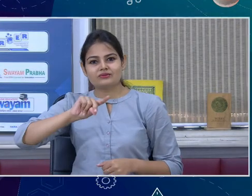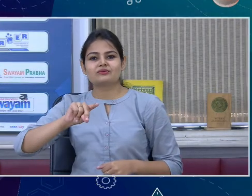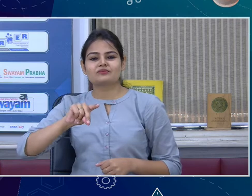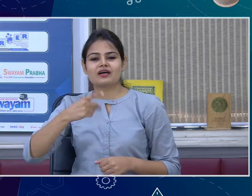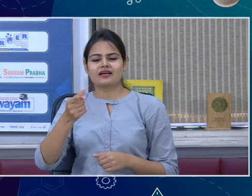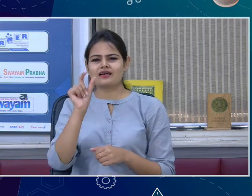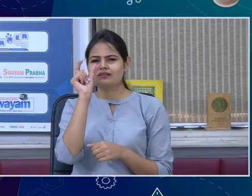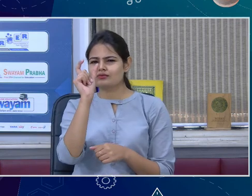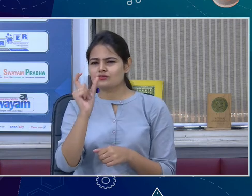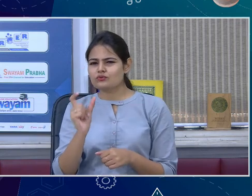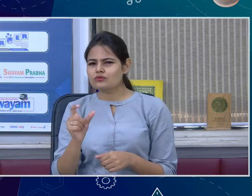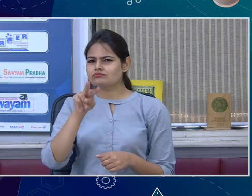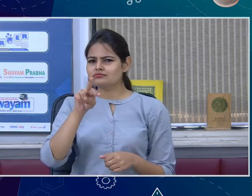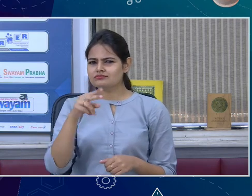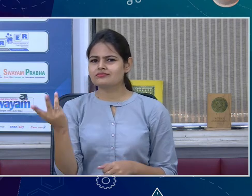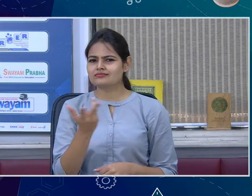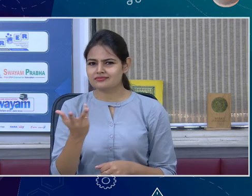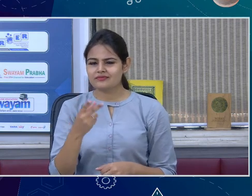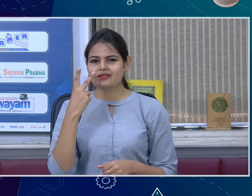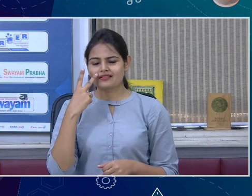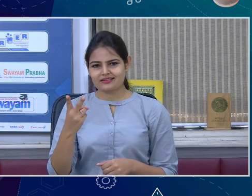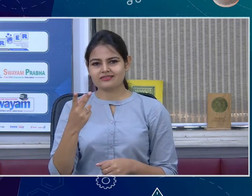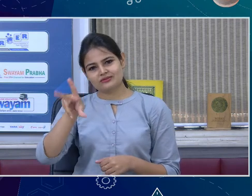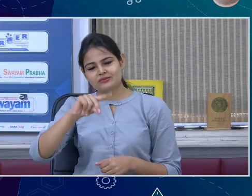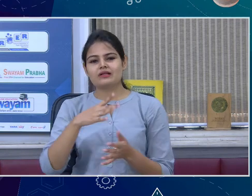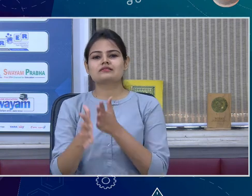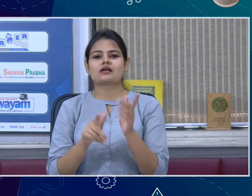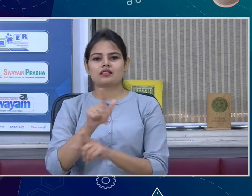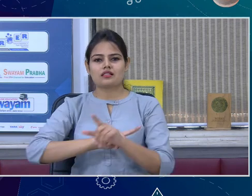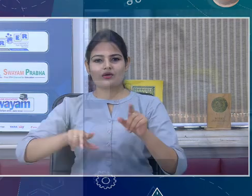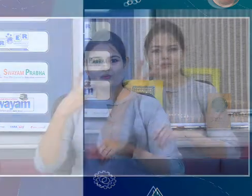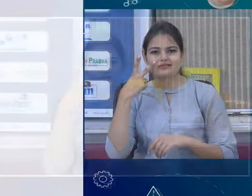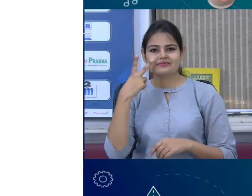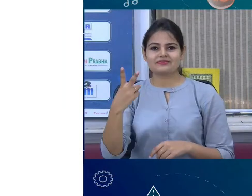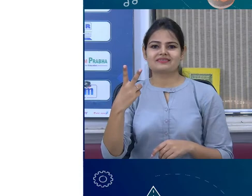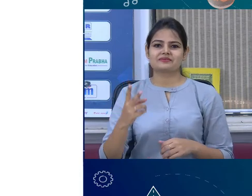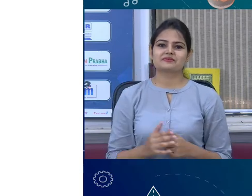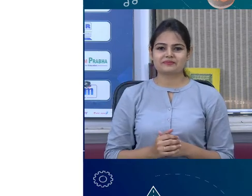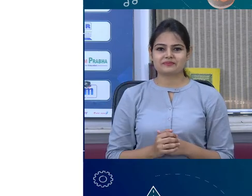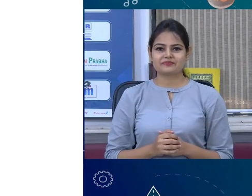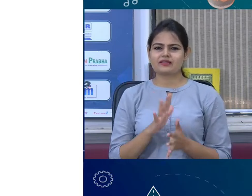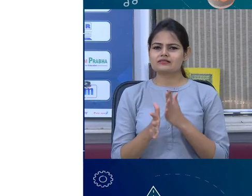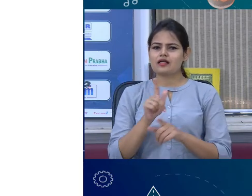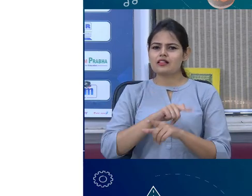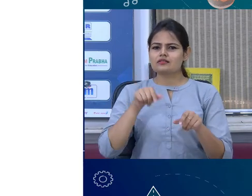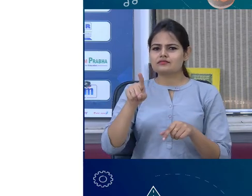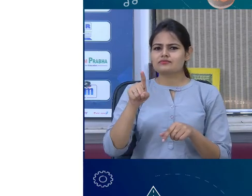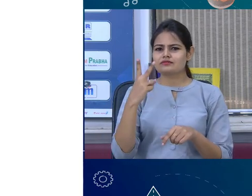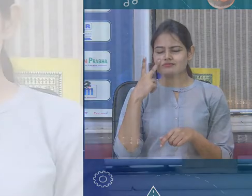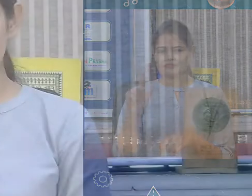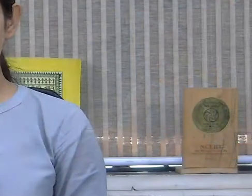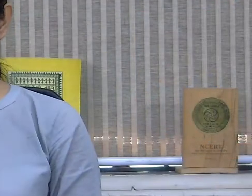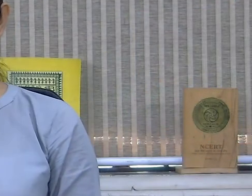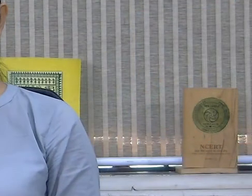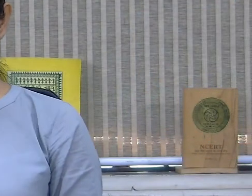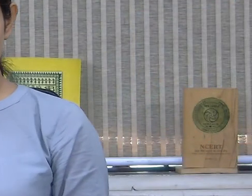कैसे आप इन्हें करेंगे आप यदि इनकी भाषा आप इस्तिमाल करते हैं यानि कि साइन लैंग्विज तो मेलिये बिल पहला शब्द